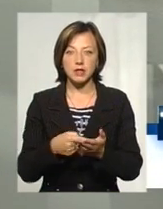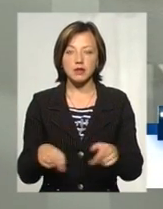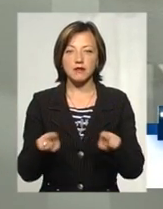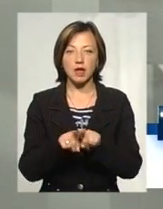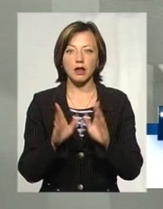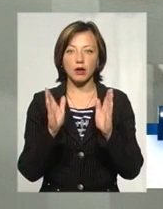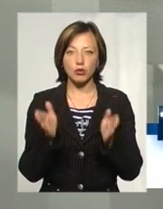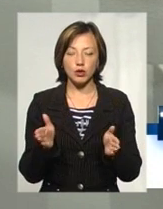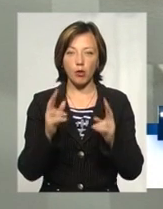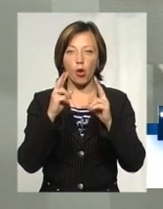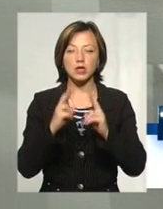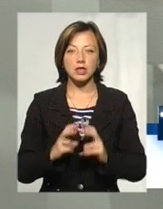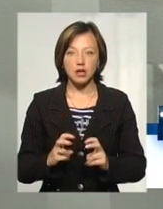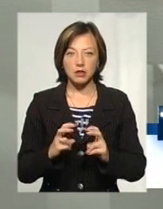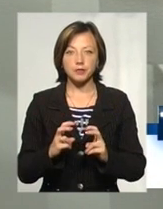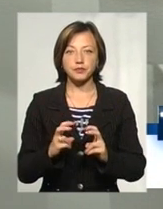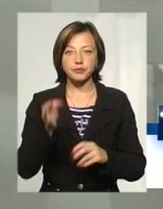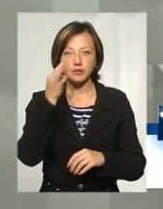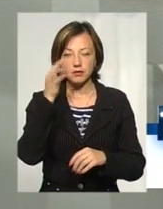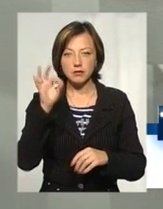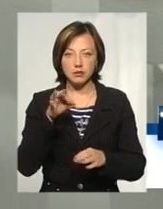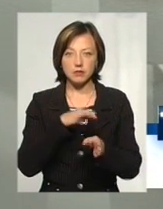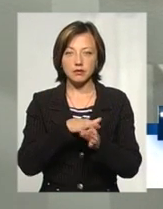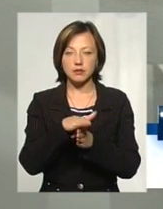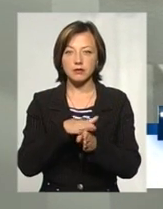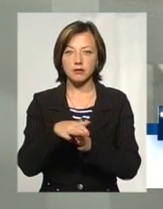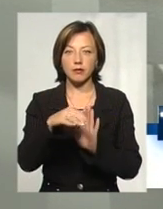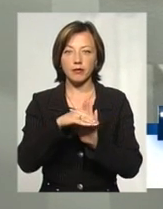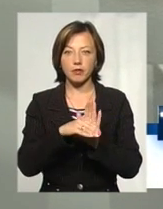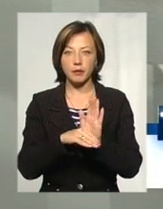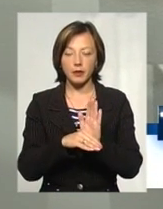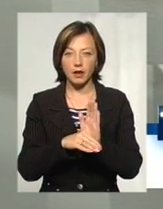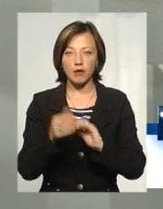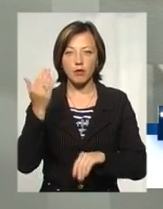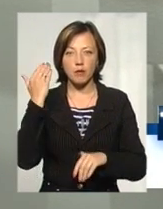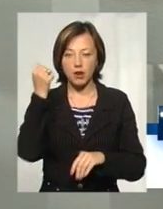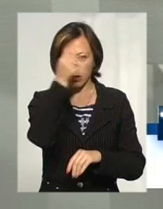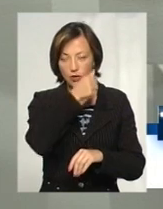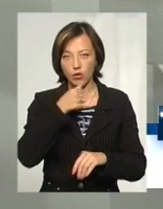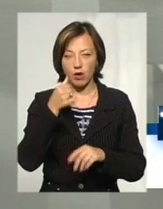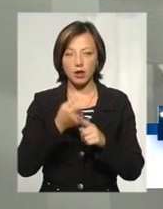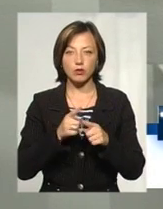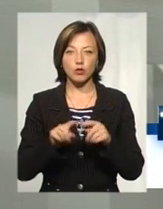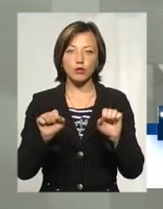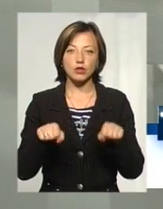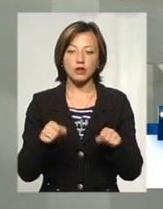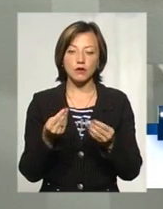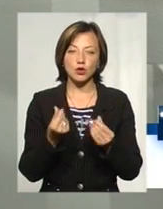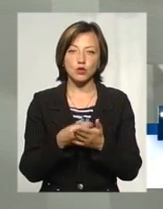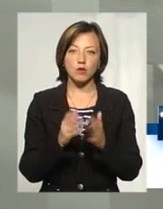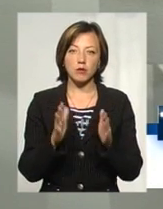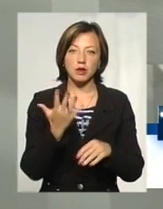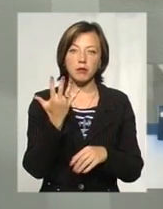будемо розглядати досвід реалізації програми в передніх роках. Тому, можливо, ця сума буде